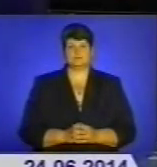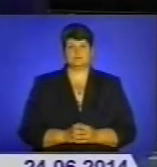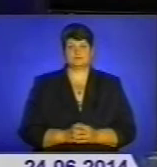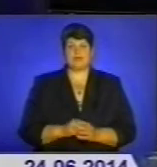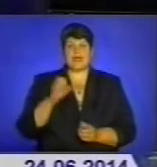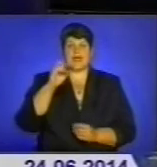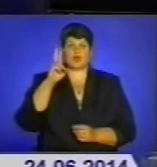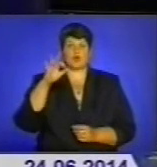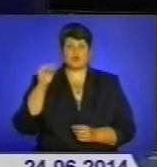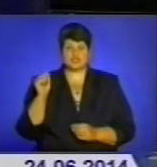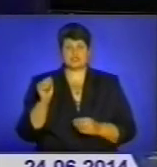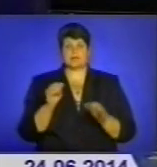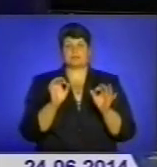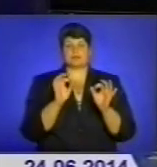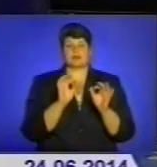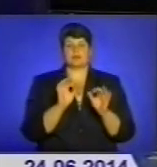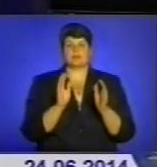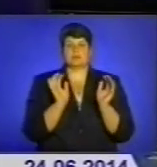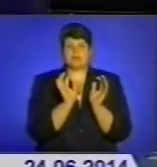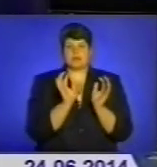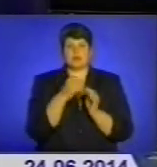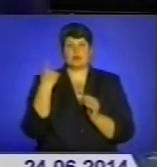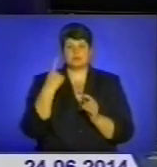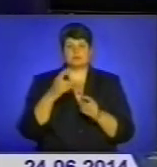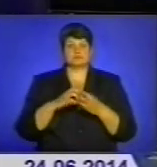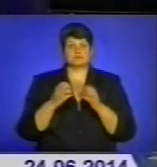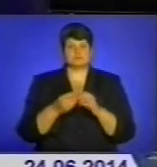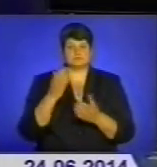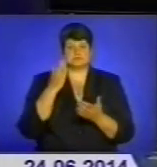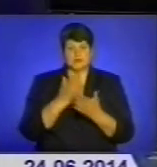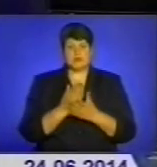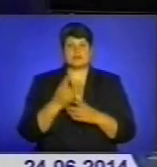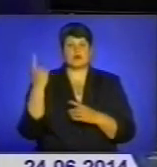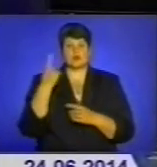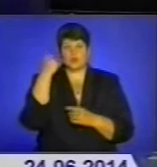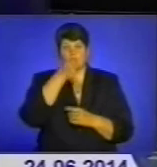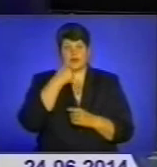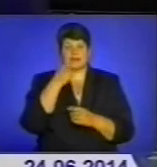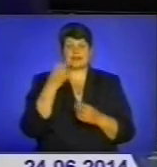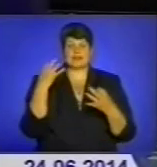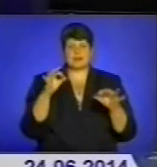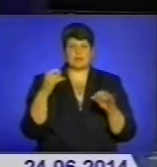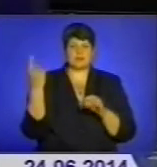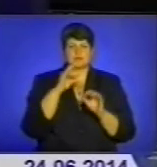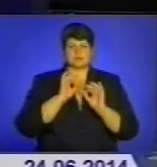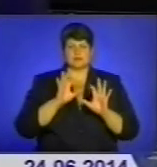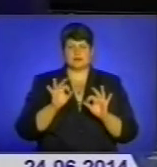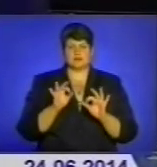Екологічна безпека області під загрозою. За роки Незалежності вперше розповіли про реальний стан справ,